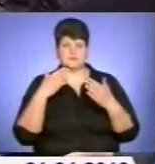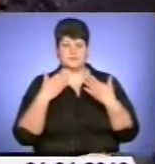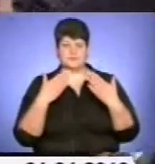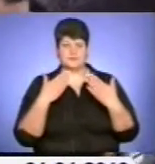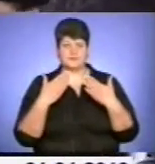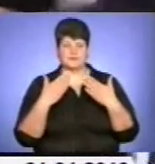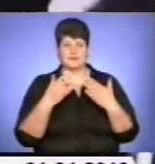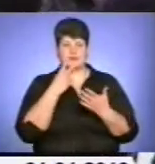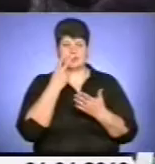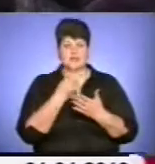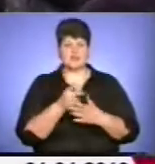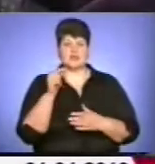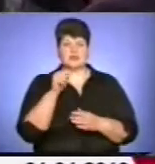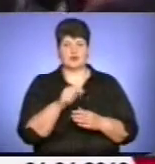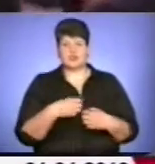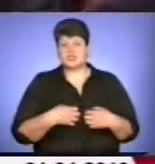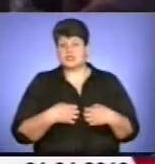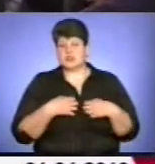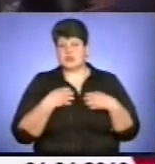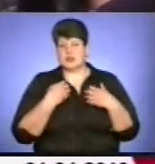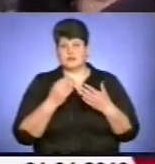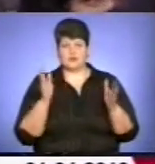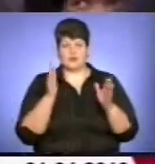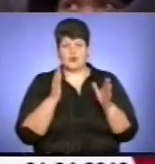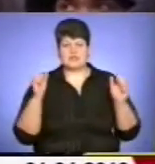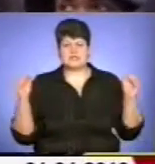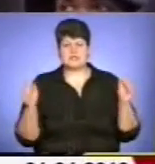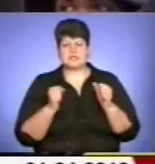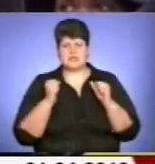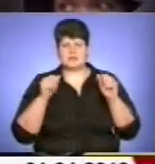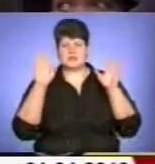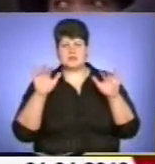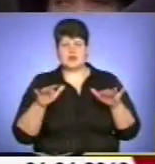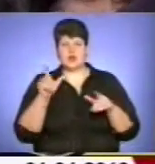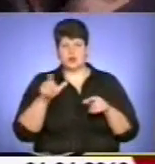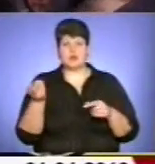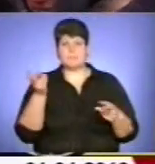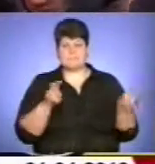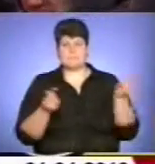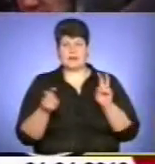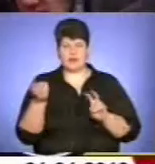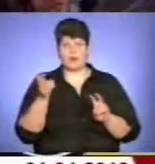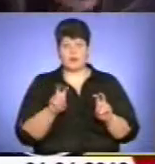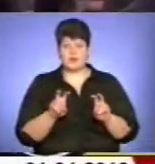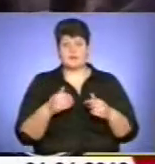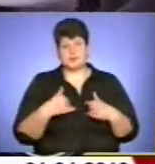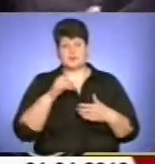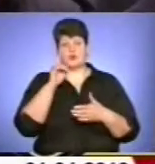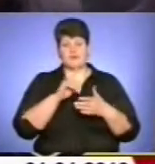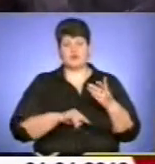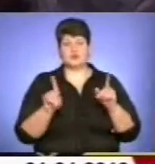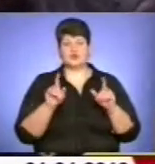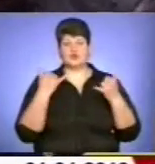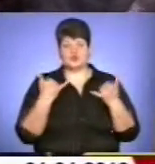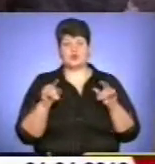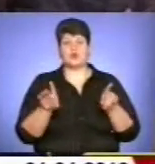дивлячись на таку жахливу погоду, зимно, холодно, сніг, але люди йдуть, люди приходять. І ми сподіваємось, що сьогодні